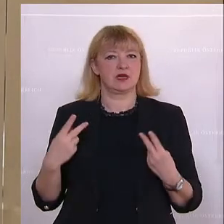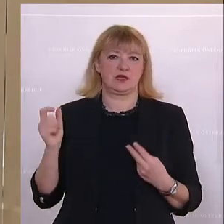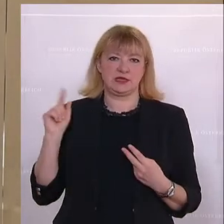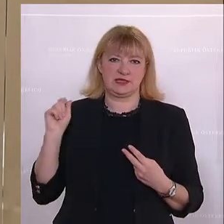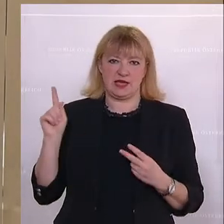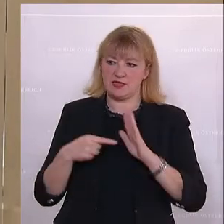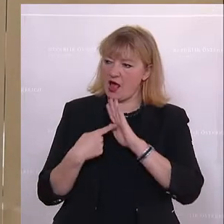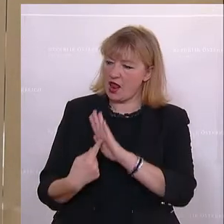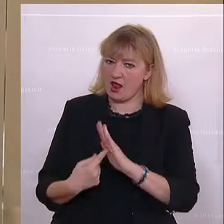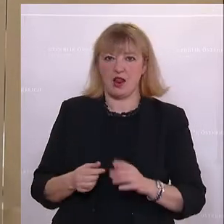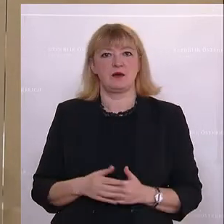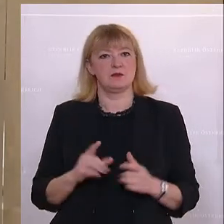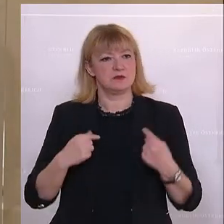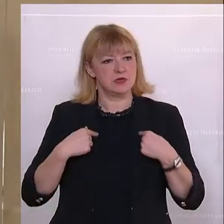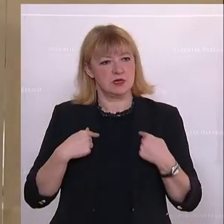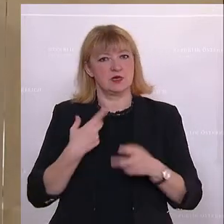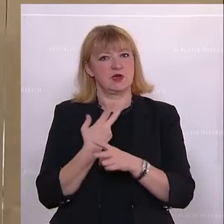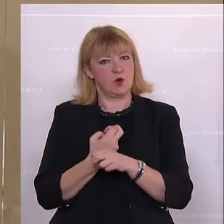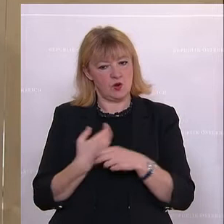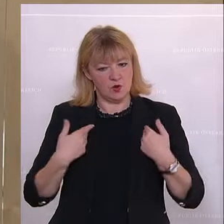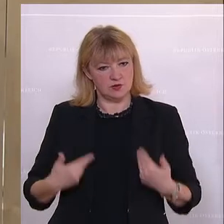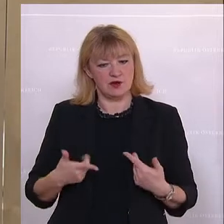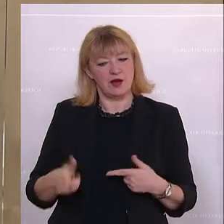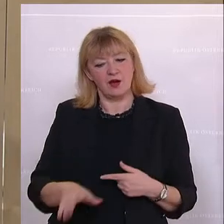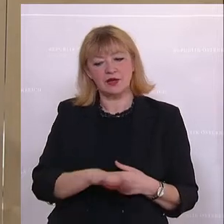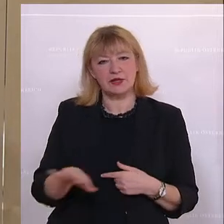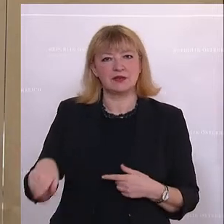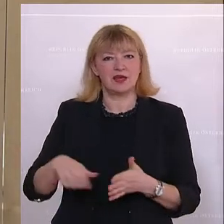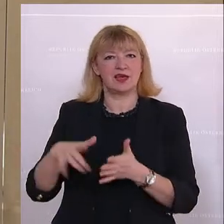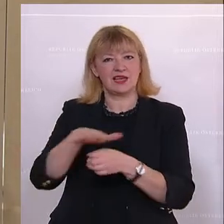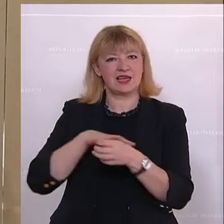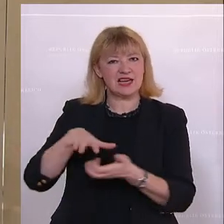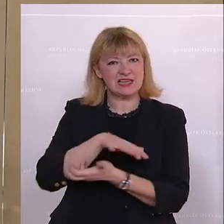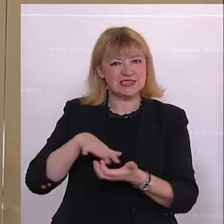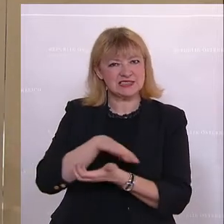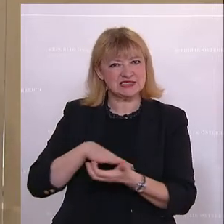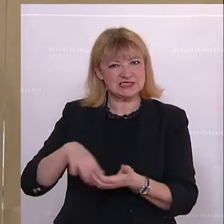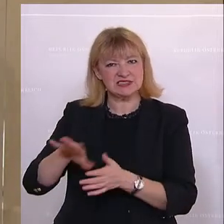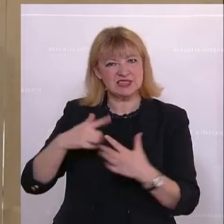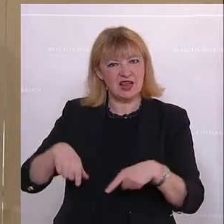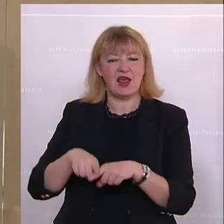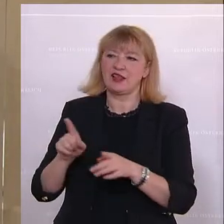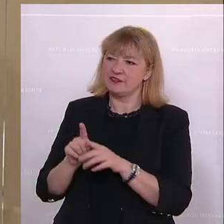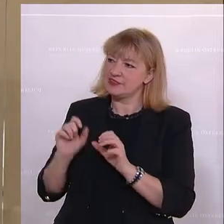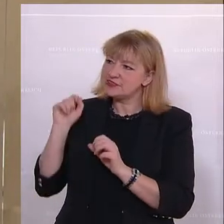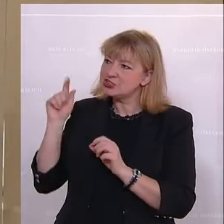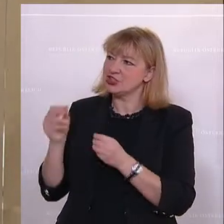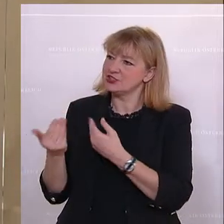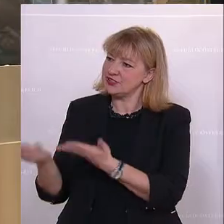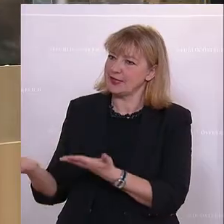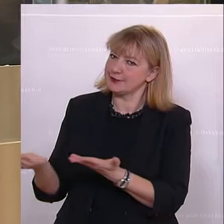dass wir hier auch als Österreich gerade an die Kinder in diesem krisengeschüttelten Land ausschicken. Danke.